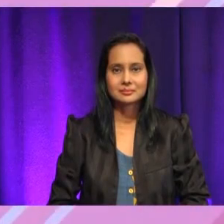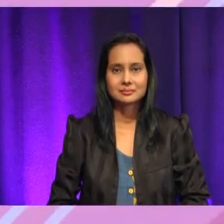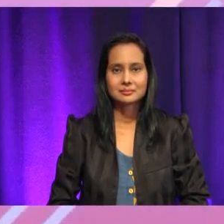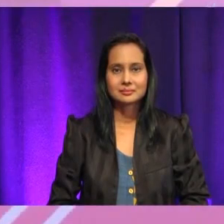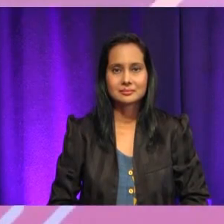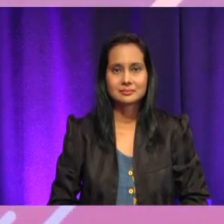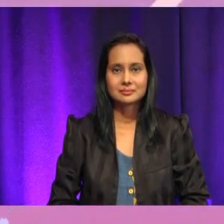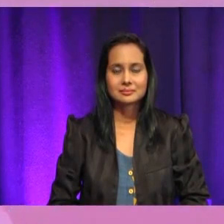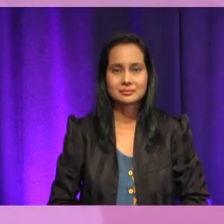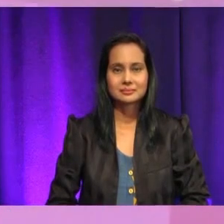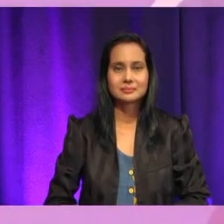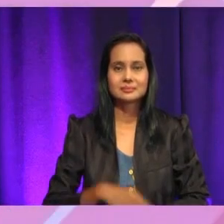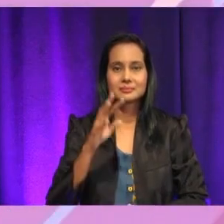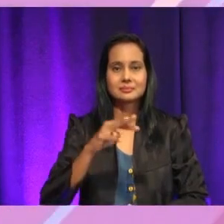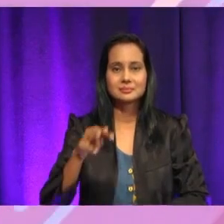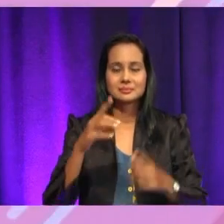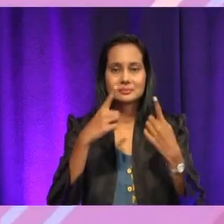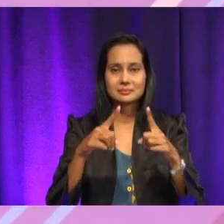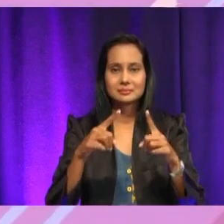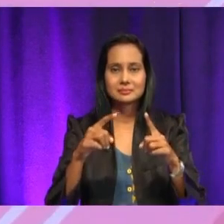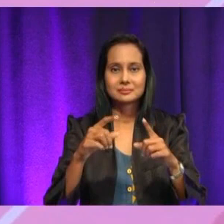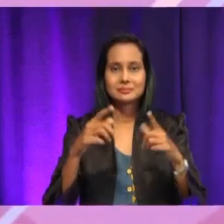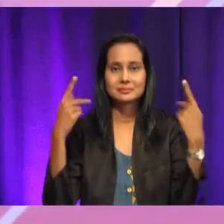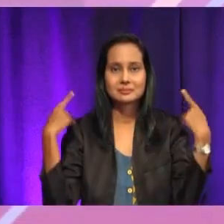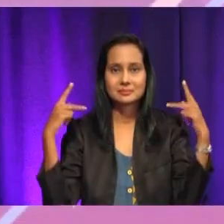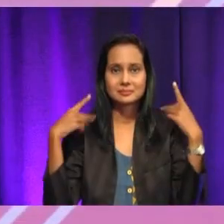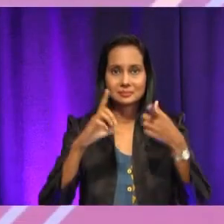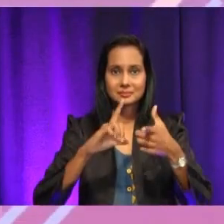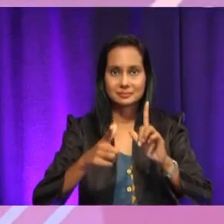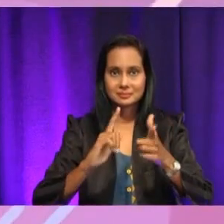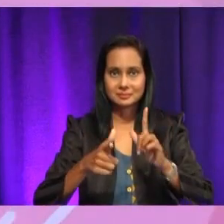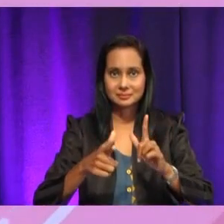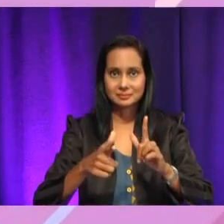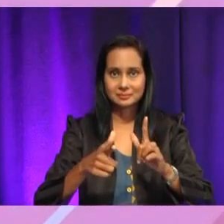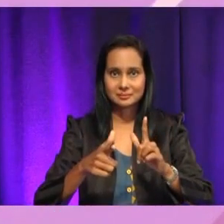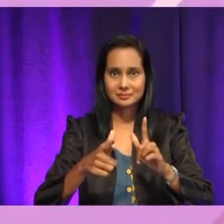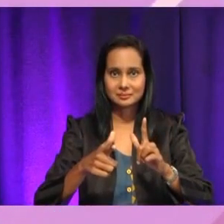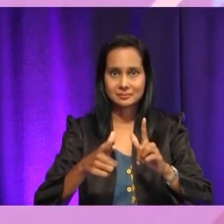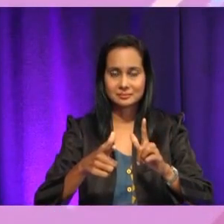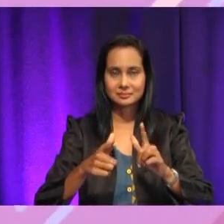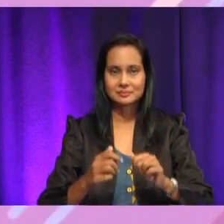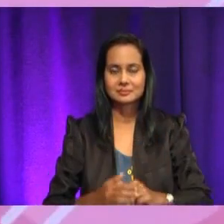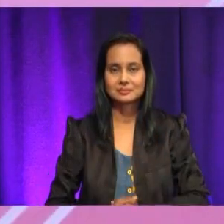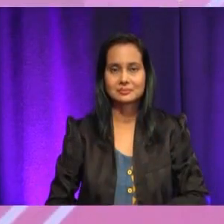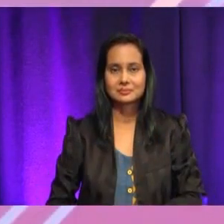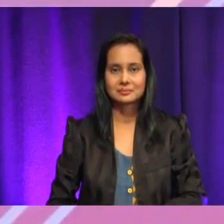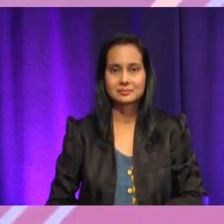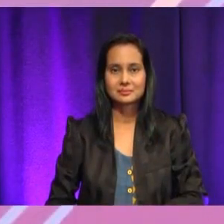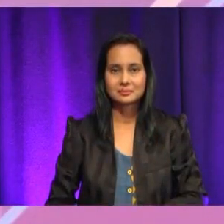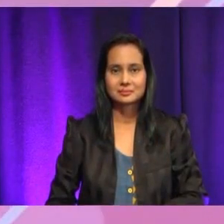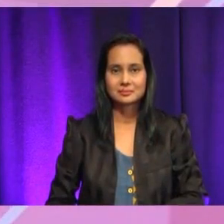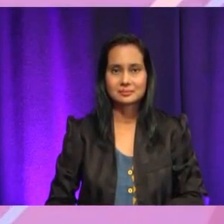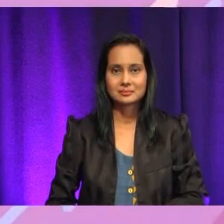Kedai Dobi, Cikgu. Betul, Kedai Dobi. Jadi, Cikgu beri satu lagi peluang kepada seorang murid lagi untuk